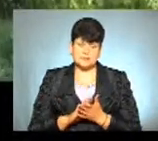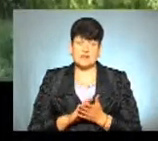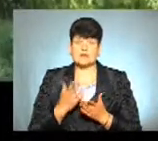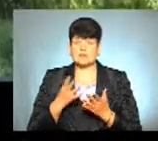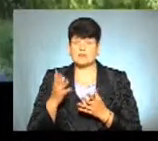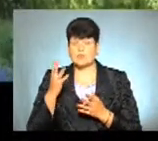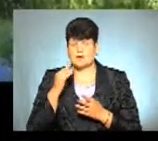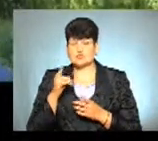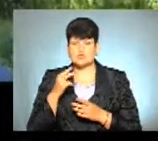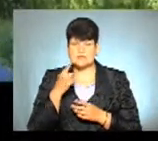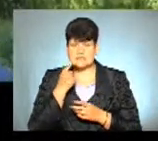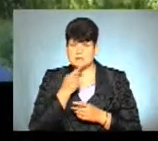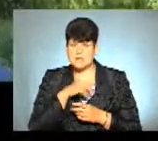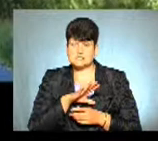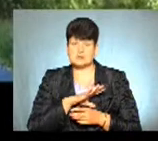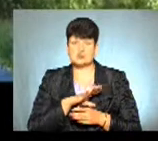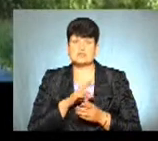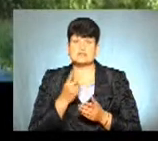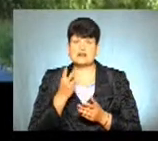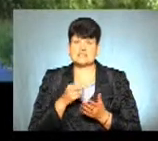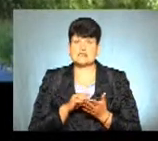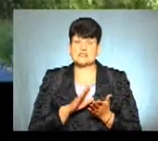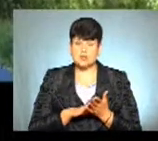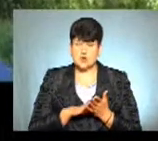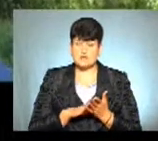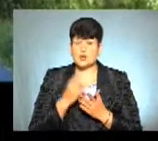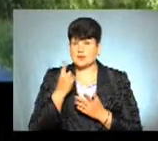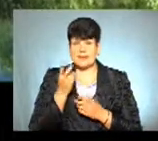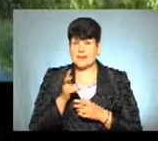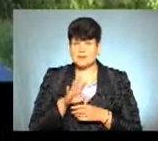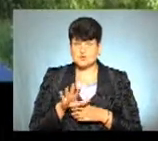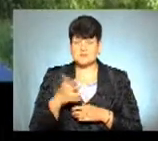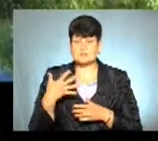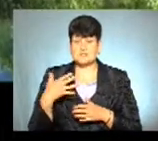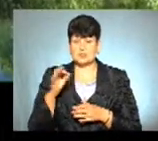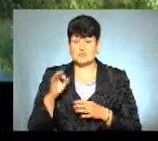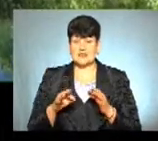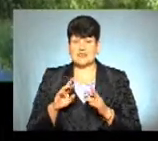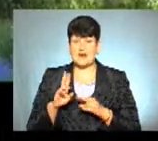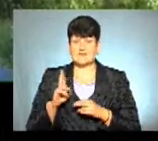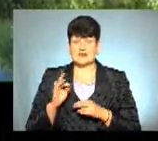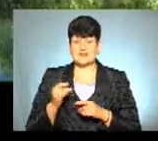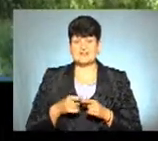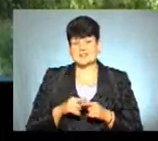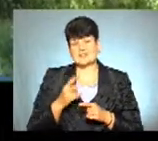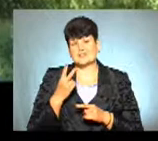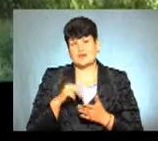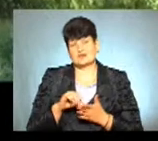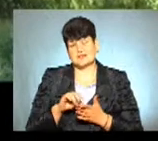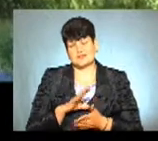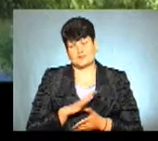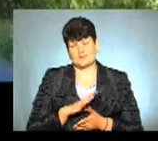що з іспанської лише було два зареєстрованих, і один не прийшов, то це 50% явки, але це лише два учасники було, тому тут,